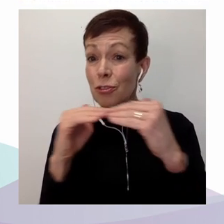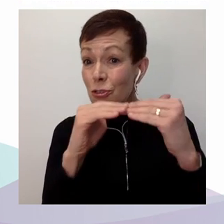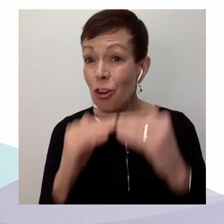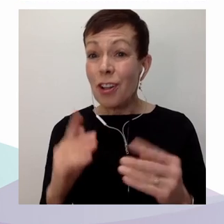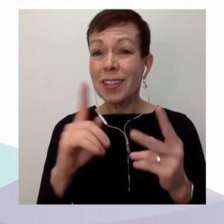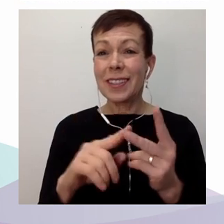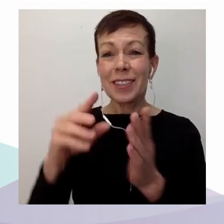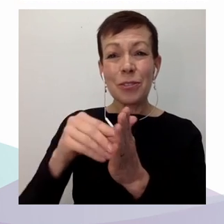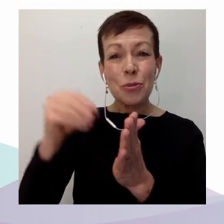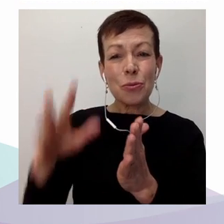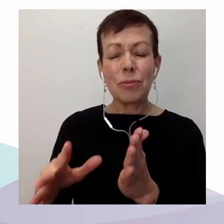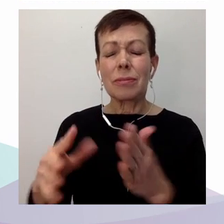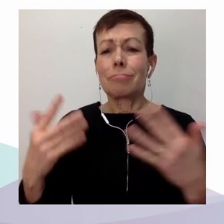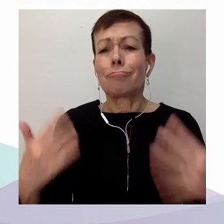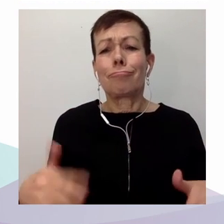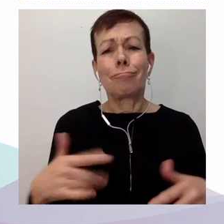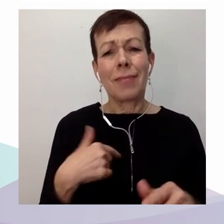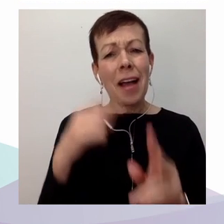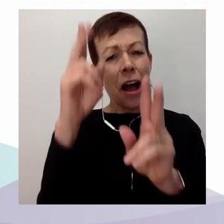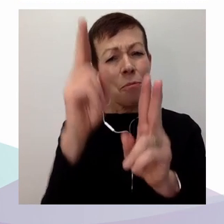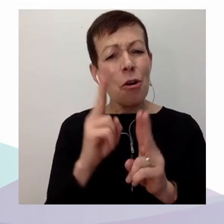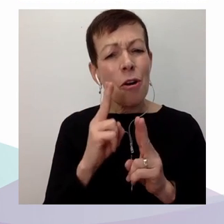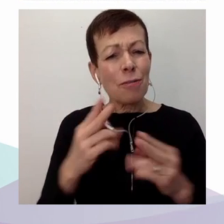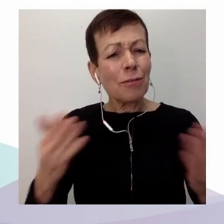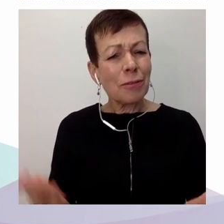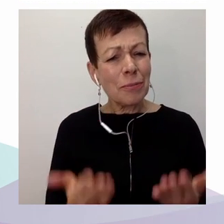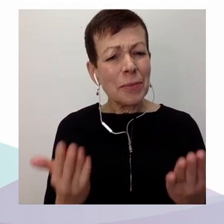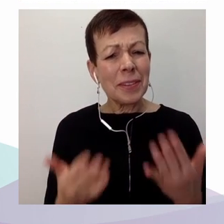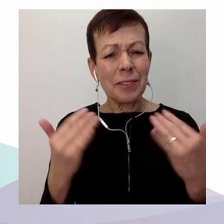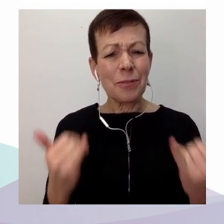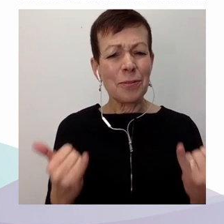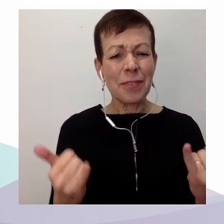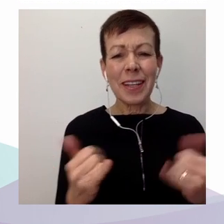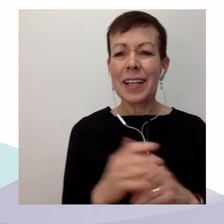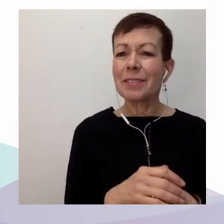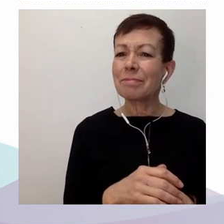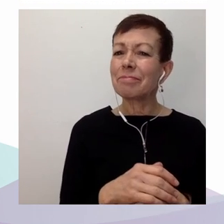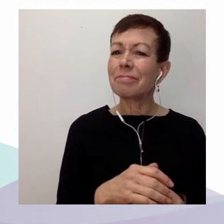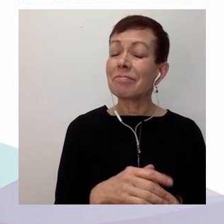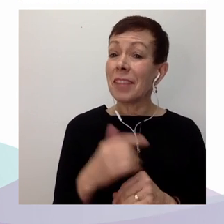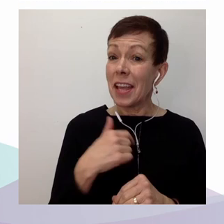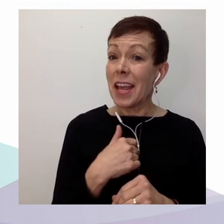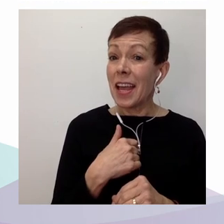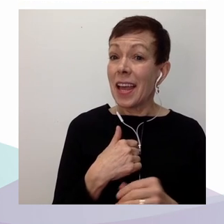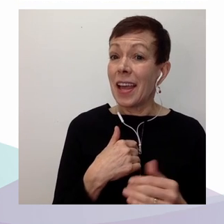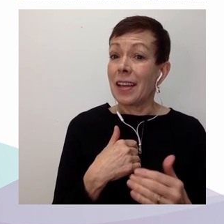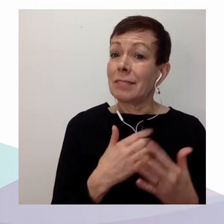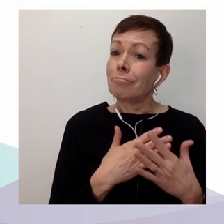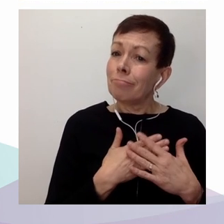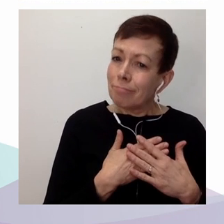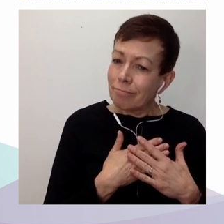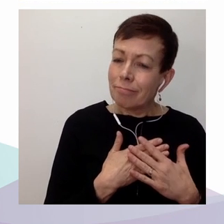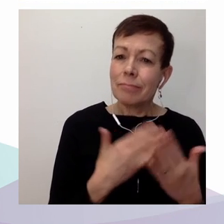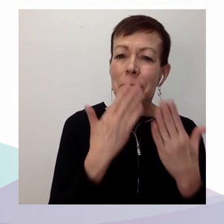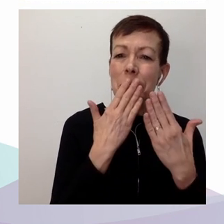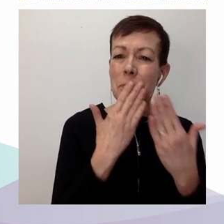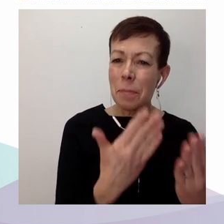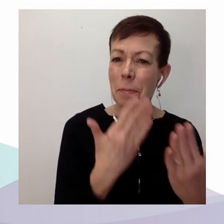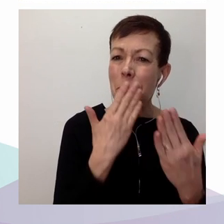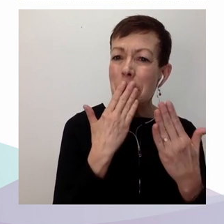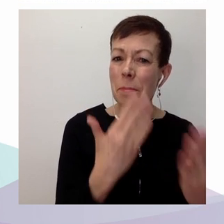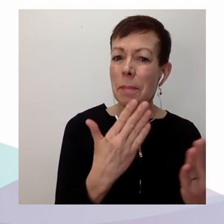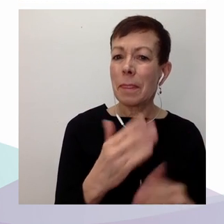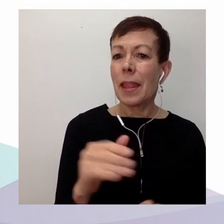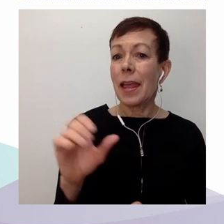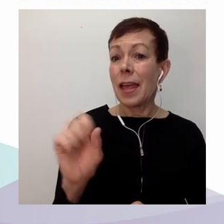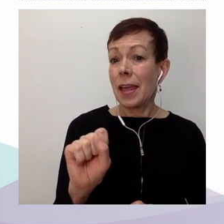et je tiens à remercier chaleureusement la Fédération des sciences humaines pour son invitation à participer à cette causerie « voix grand